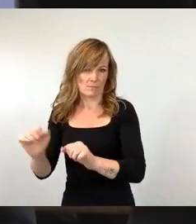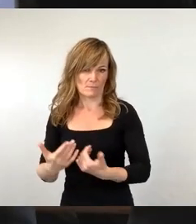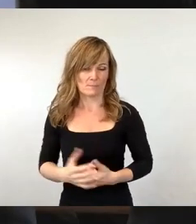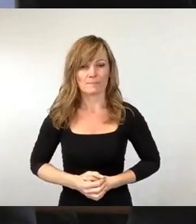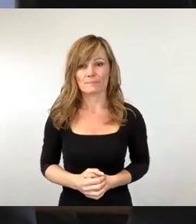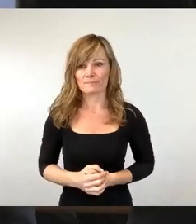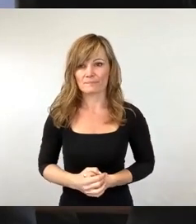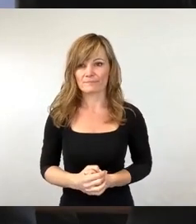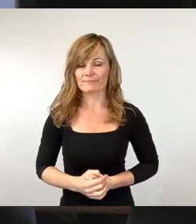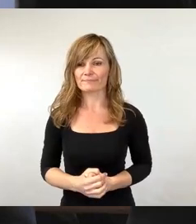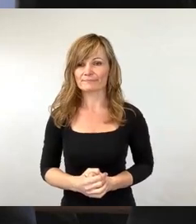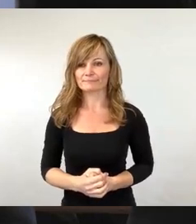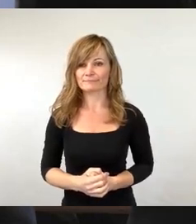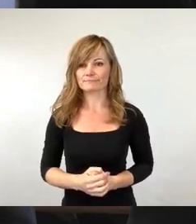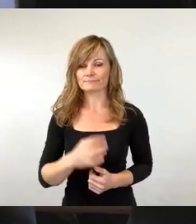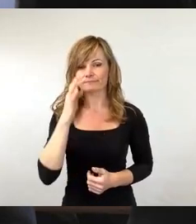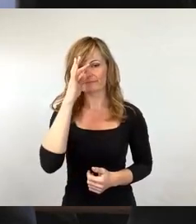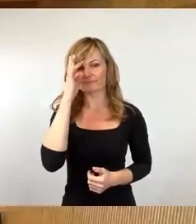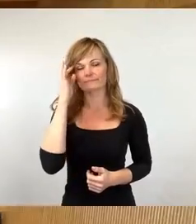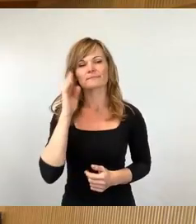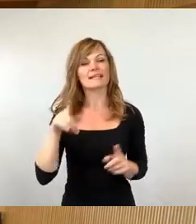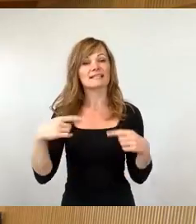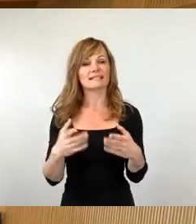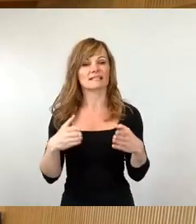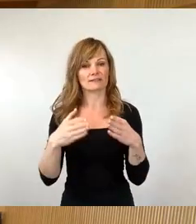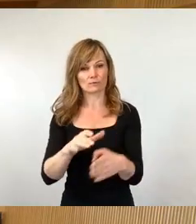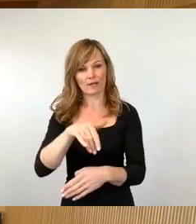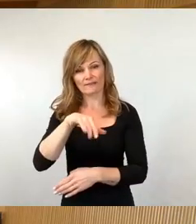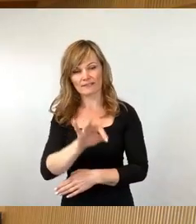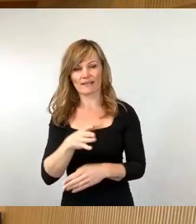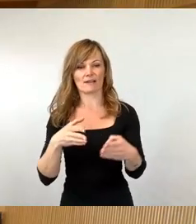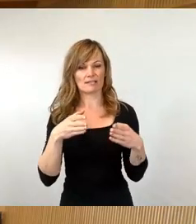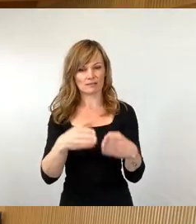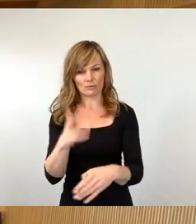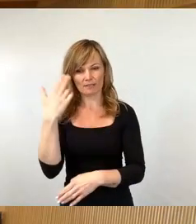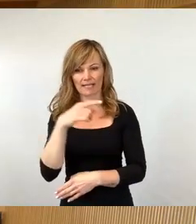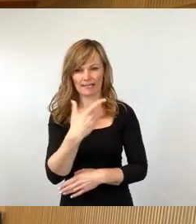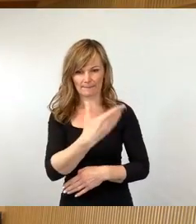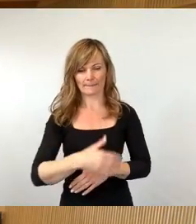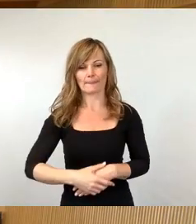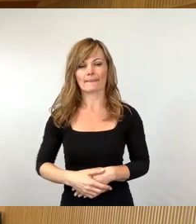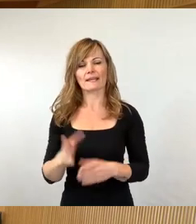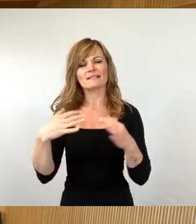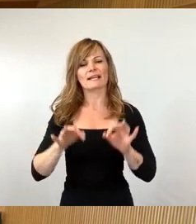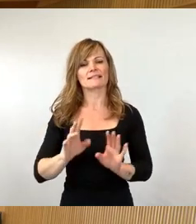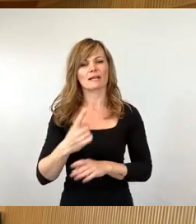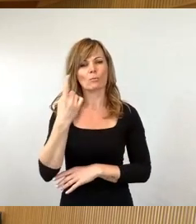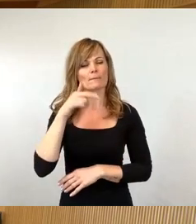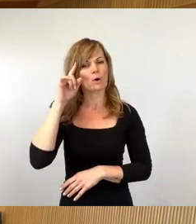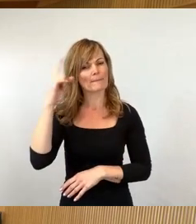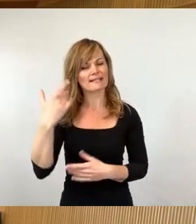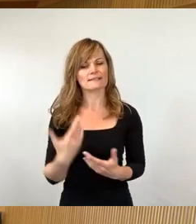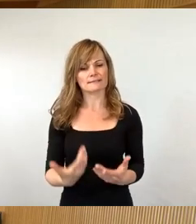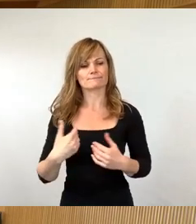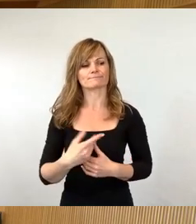So, wir sitzen fort mit der nächsten Fraktion, AfD-Fraktion, Herr Kielke. Sehr geehrter Herr Oberbürgermeister, Dresden diskutiert über den Verkehrsversuch am